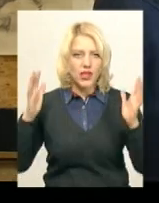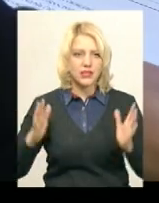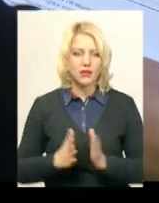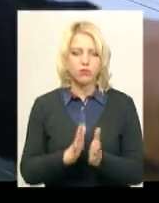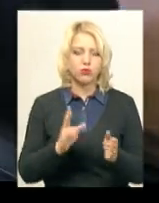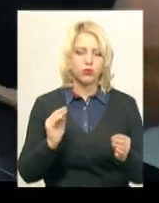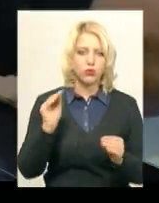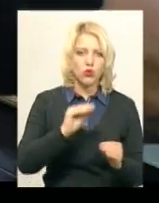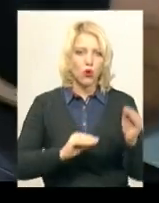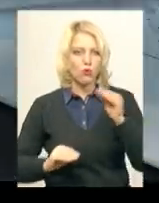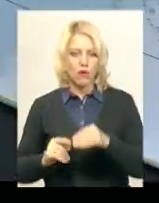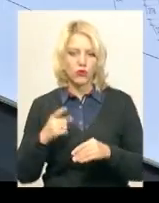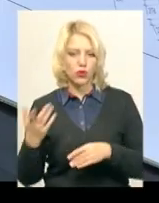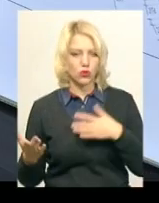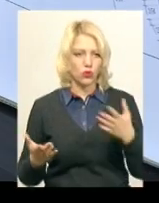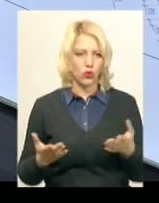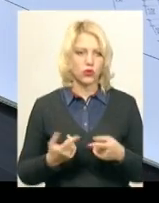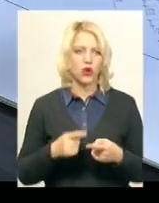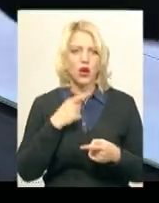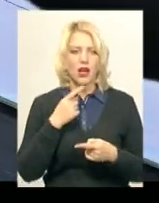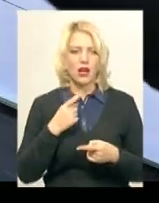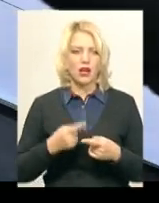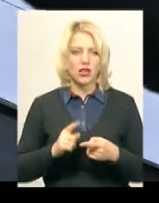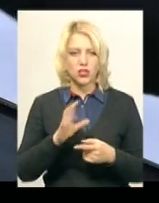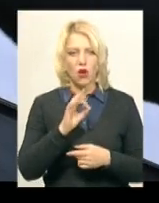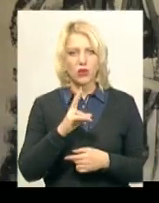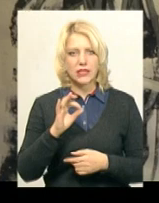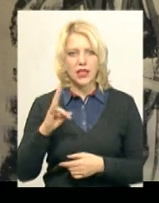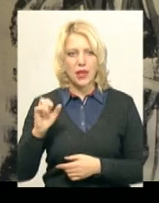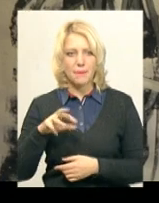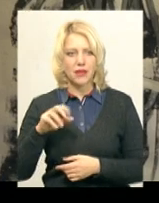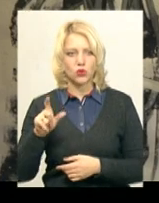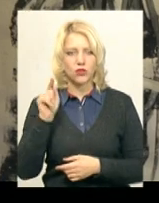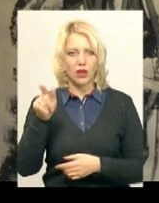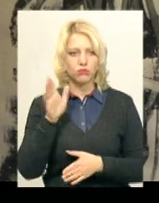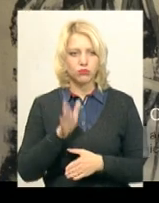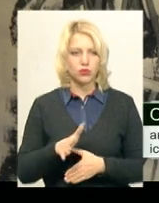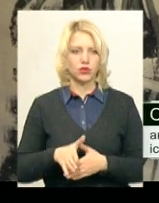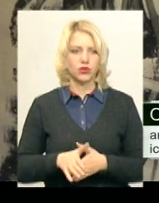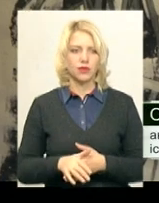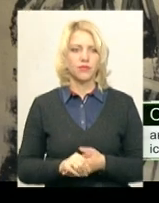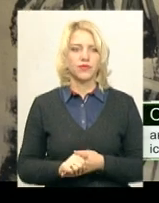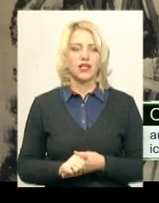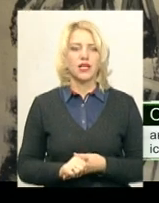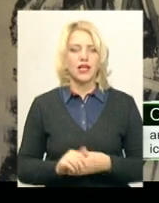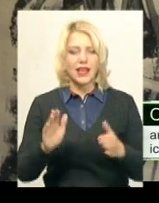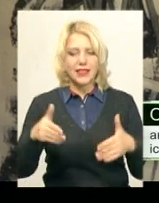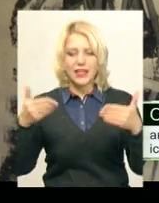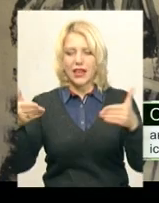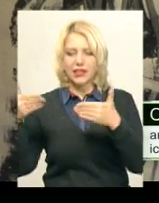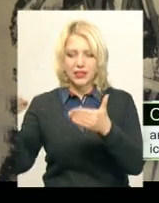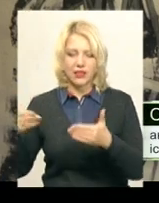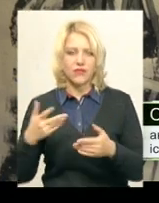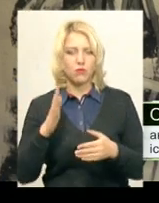концепції і проєкту музейного комплексу історії та культури міста Хмельницького Оксана Мазур. Там будуть інтерактивні частини, там будуть